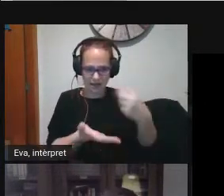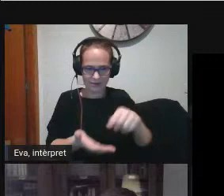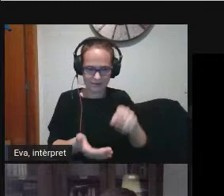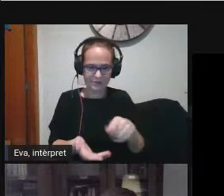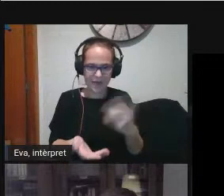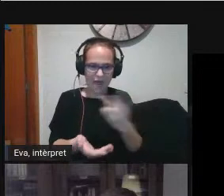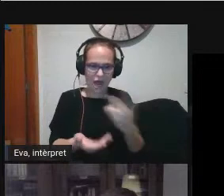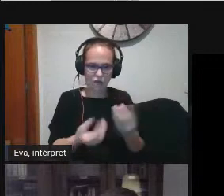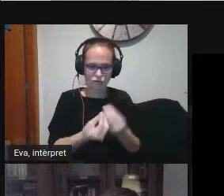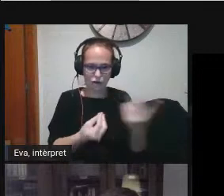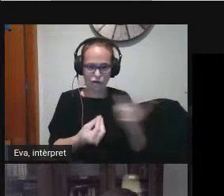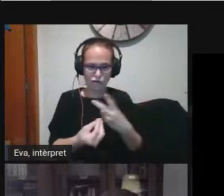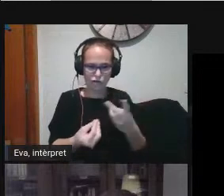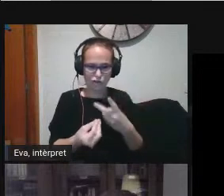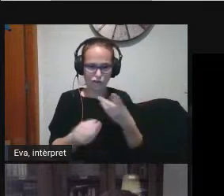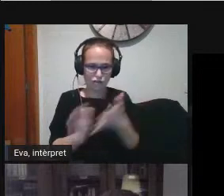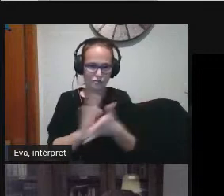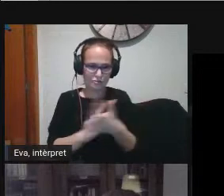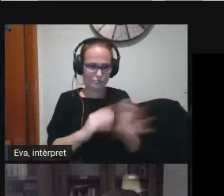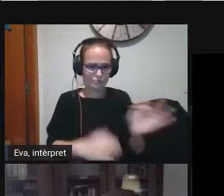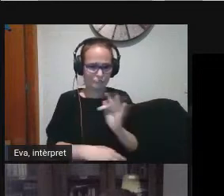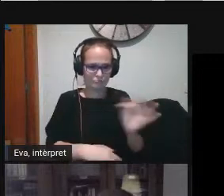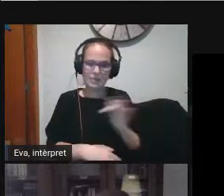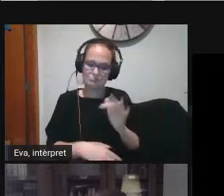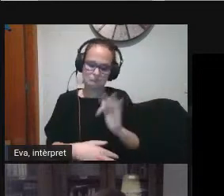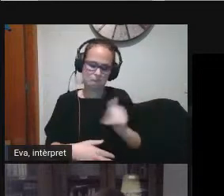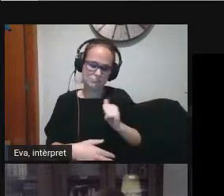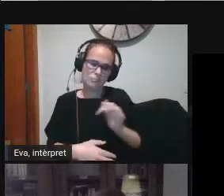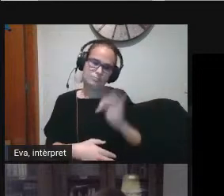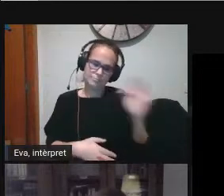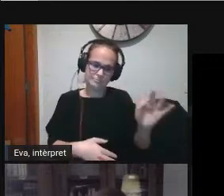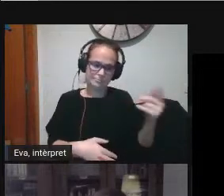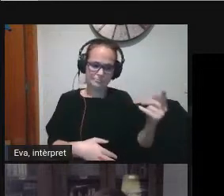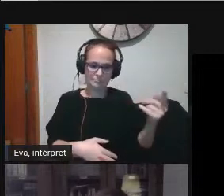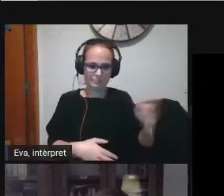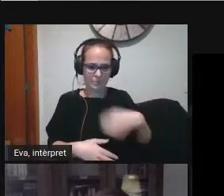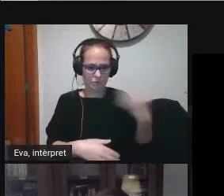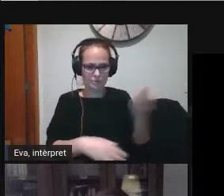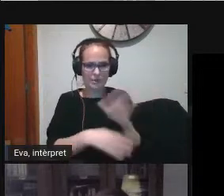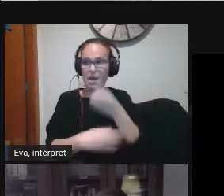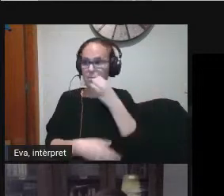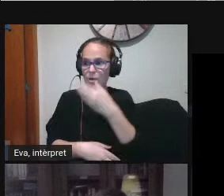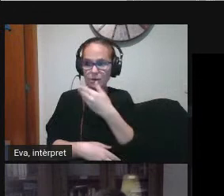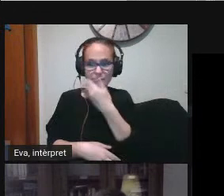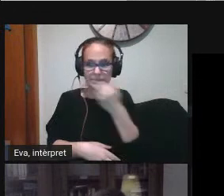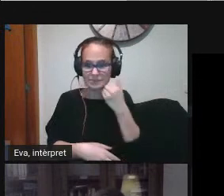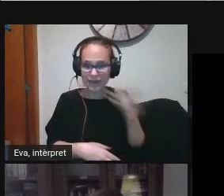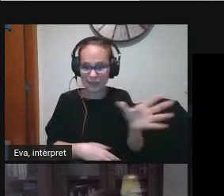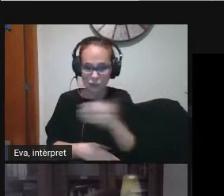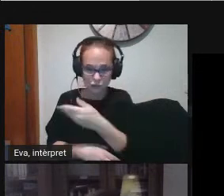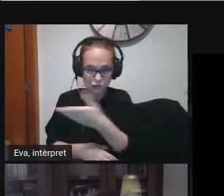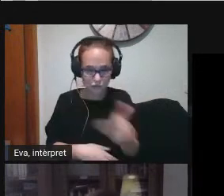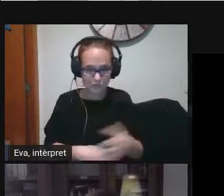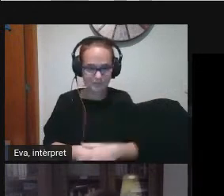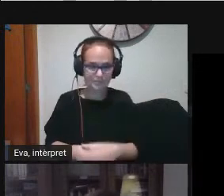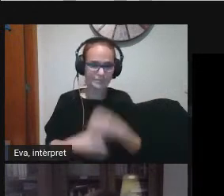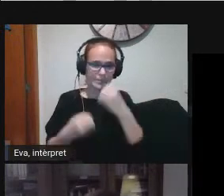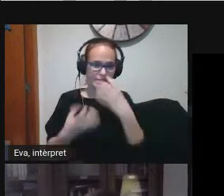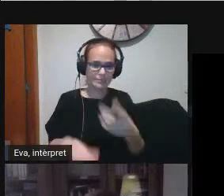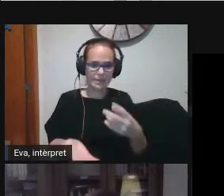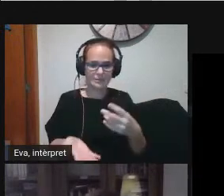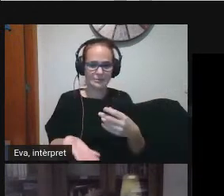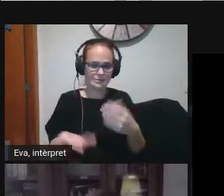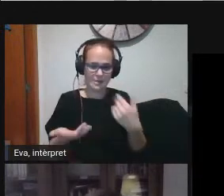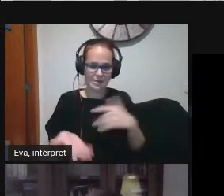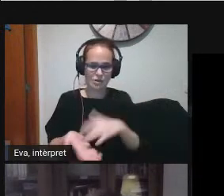estarem tots dos fent la xerrada i li passo la paraula a ella bon vespre a tots doncs posem els peus a terra